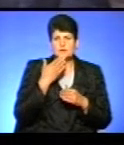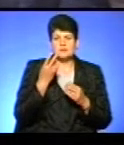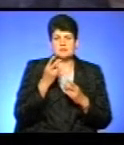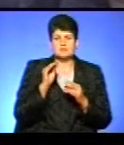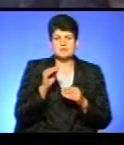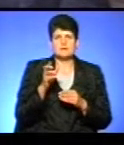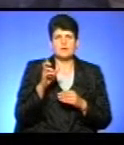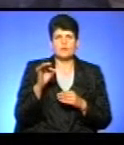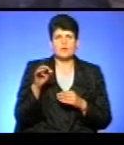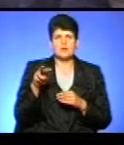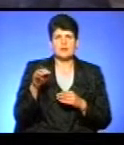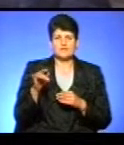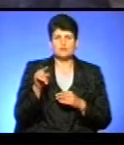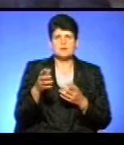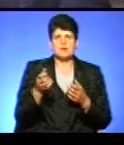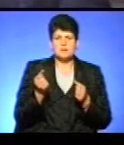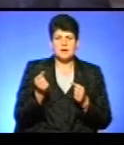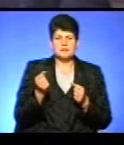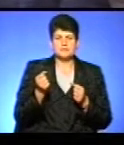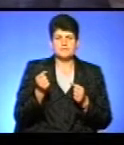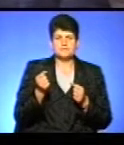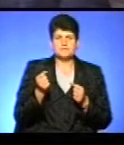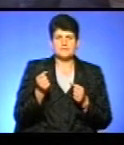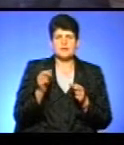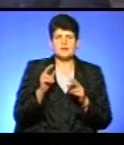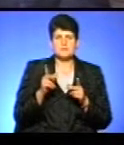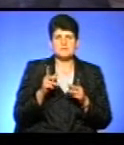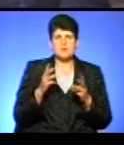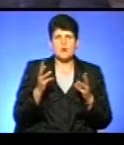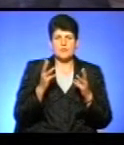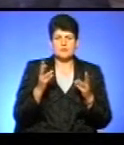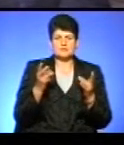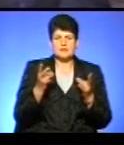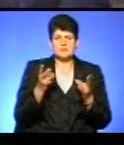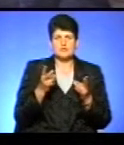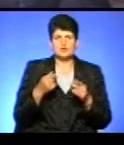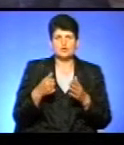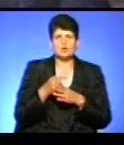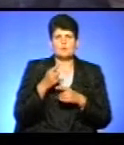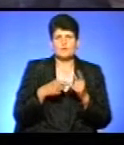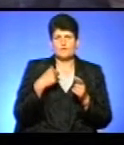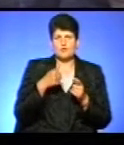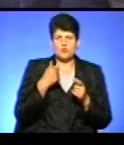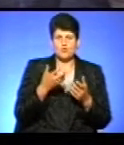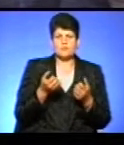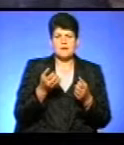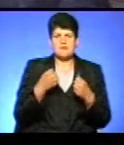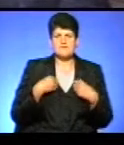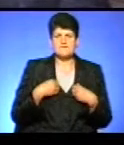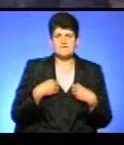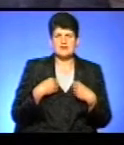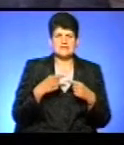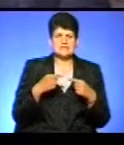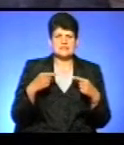бойлер, тому що Максимка буде приймати те, як я після опіки, після випуску, до півроку приймав ці вани з